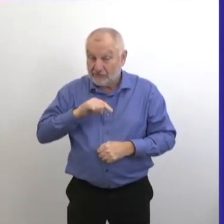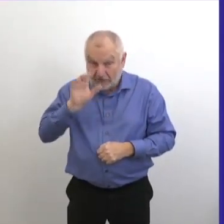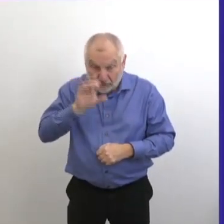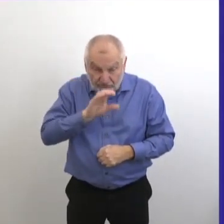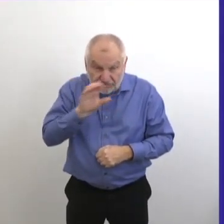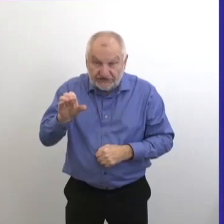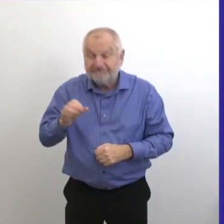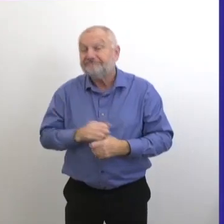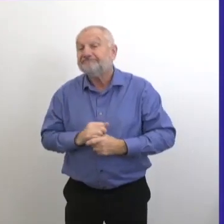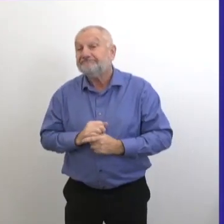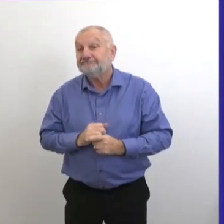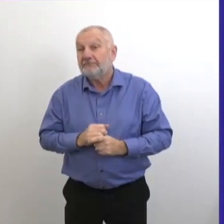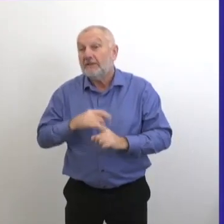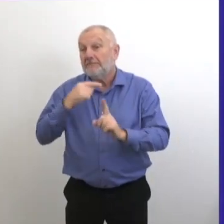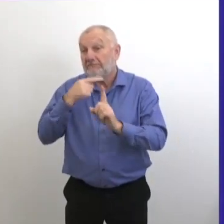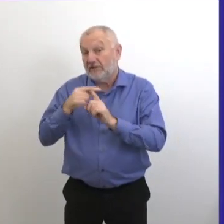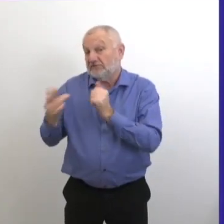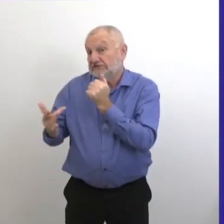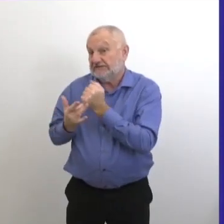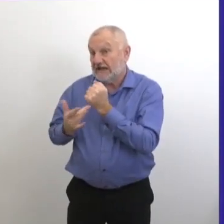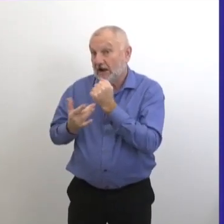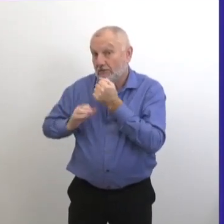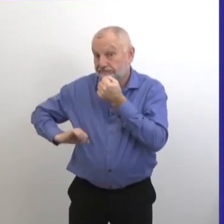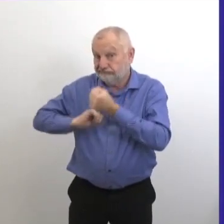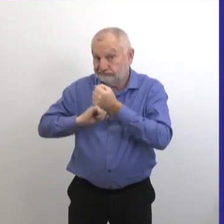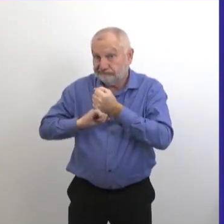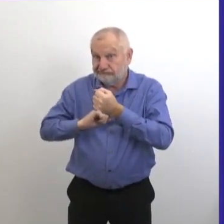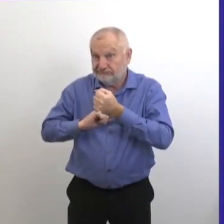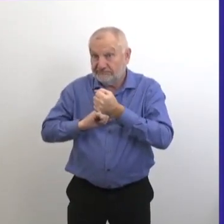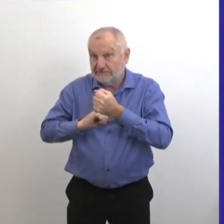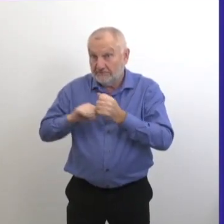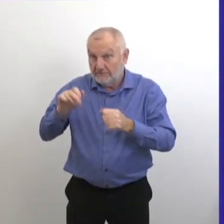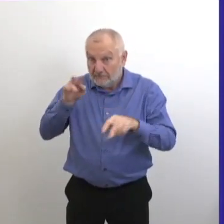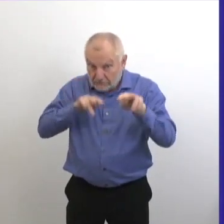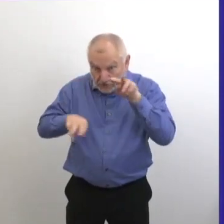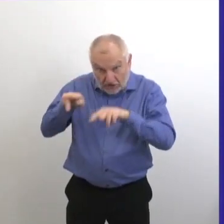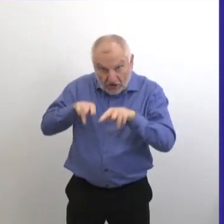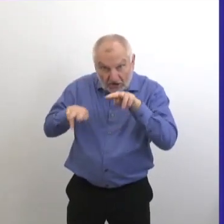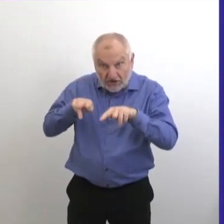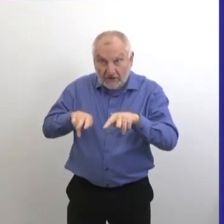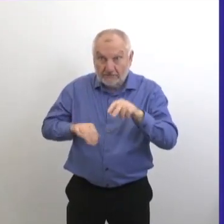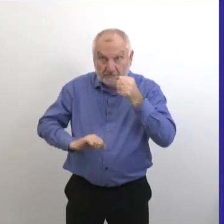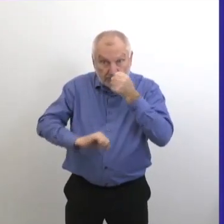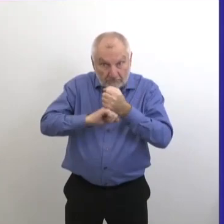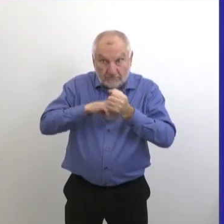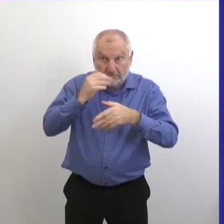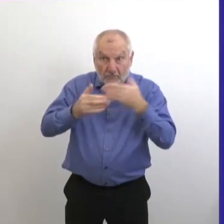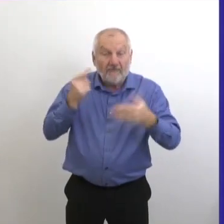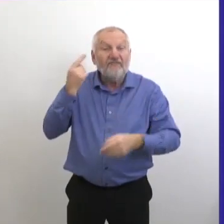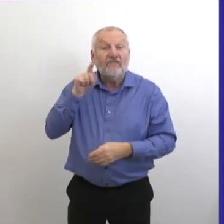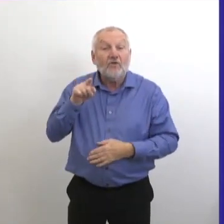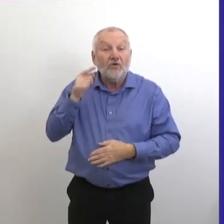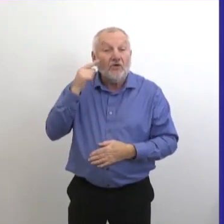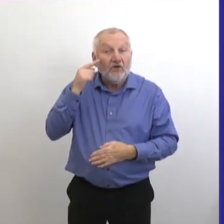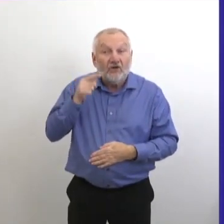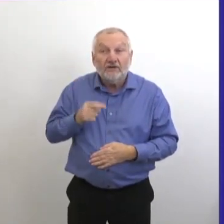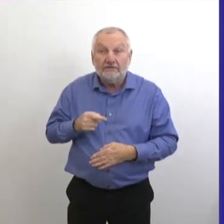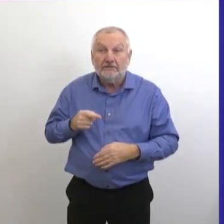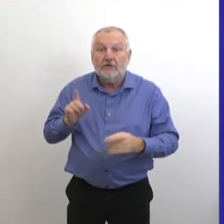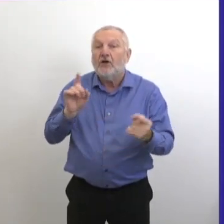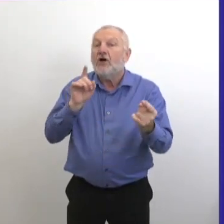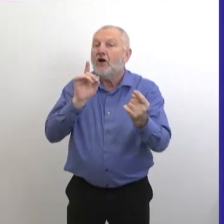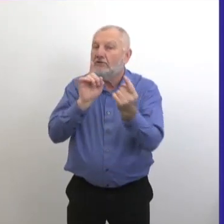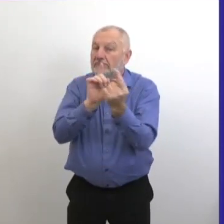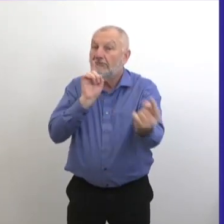-Rouge. Et nous faisons également des investissements technologiques pour appuyer les efforts qui sont faits dans la recherche des contacts.